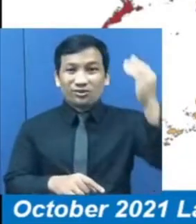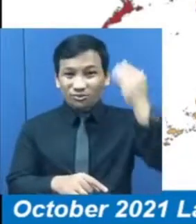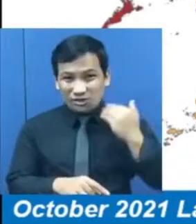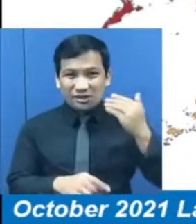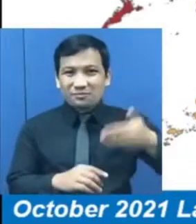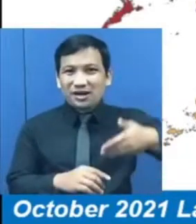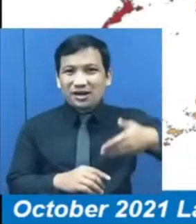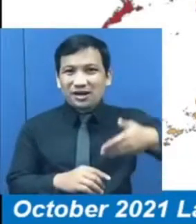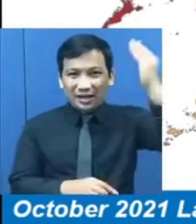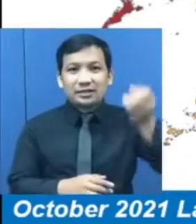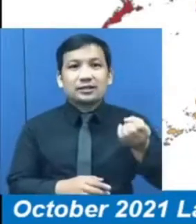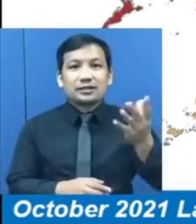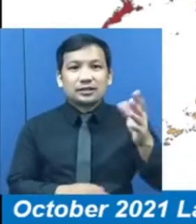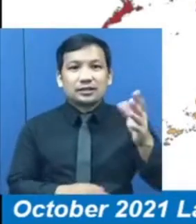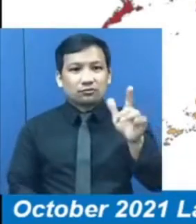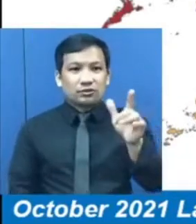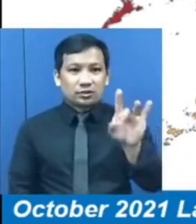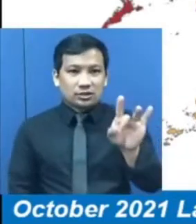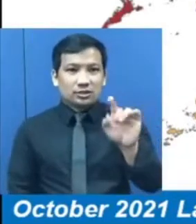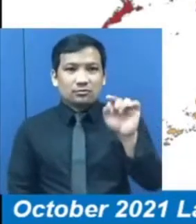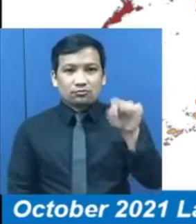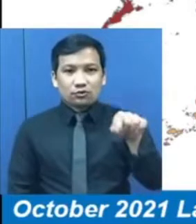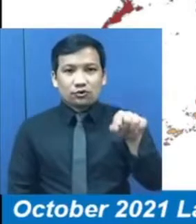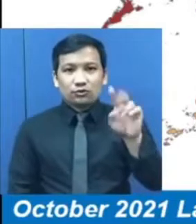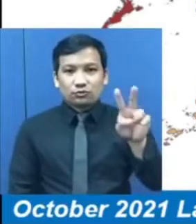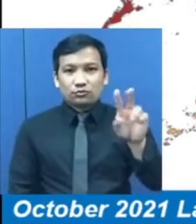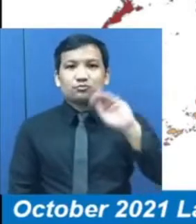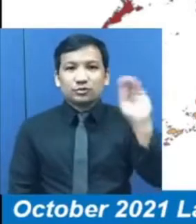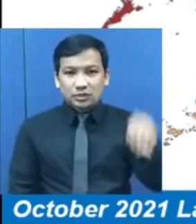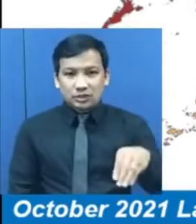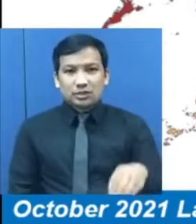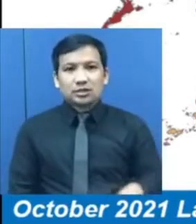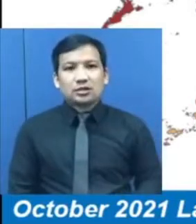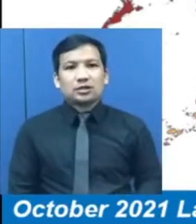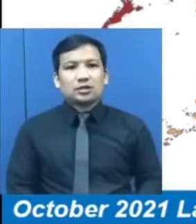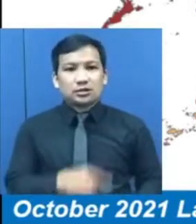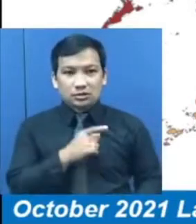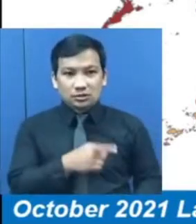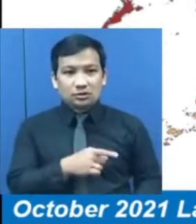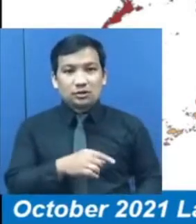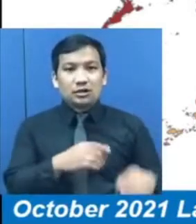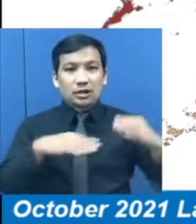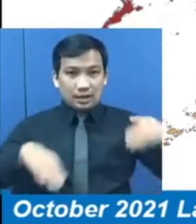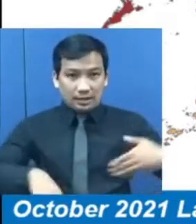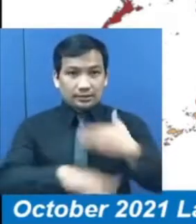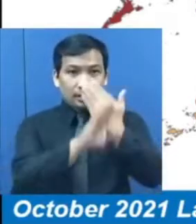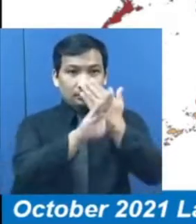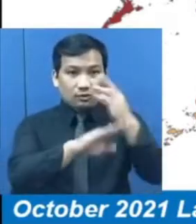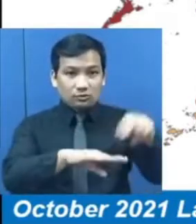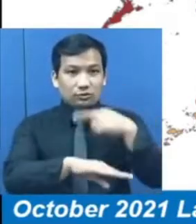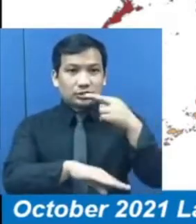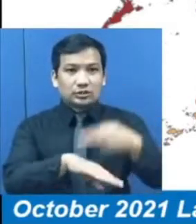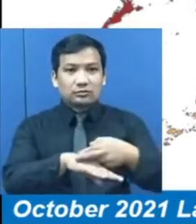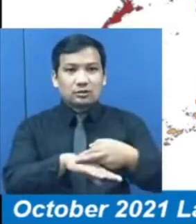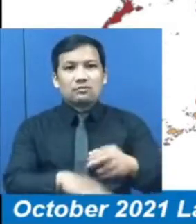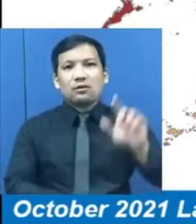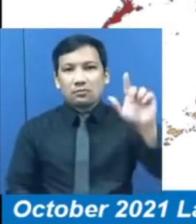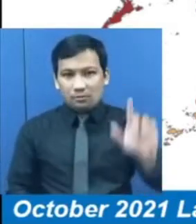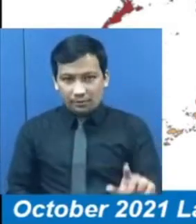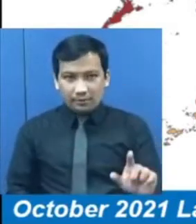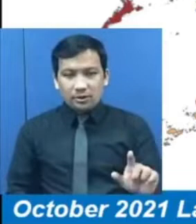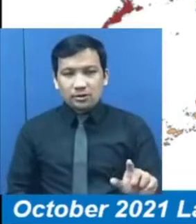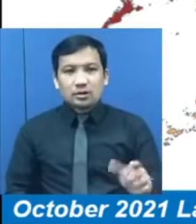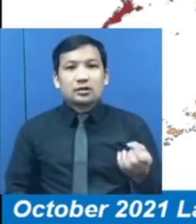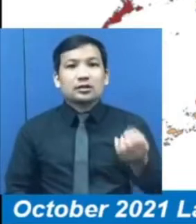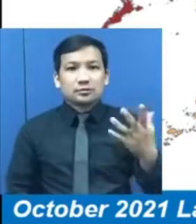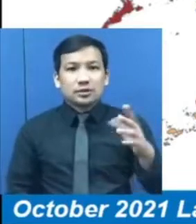na nasa 28.2%, habang ang Dabao Region naman ang may pinakamababa na